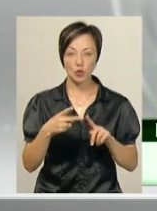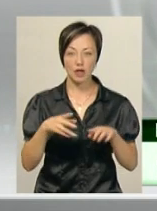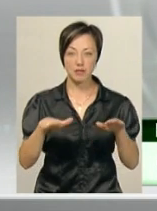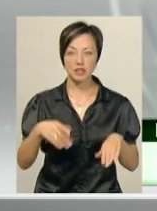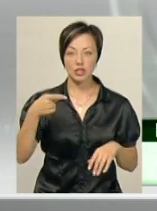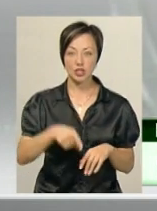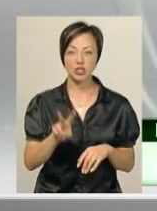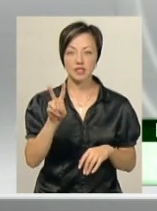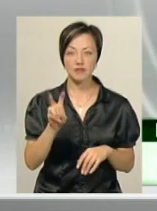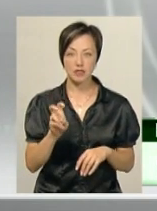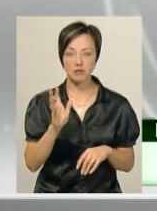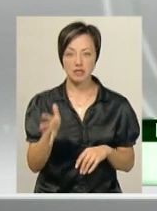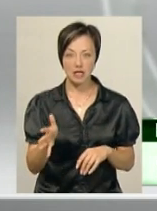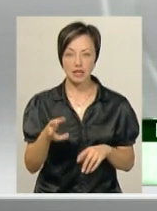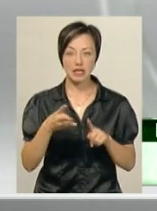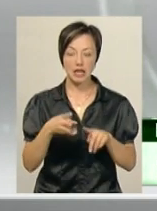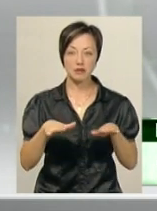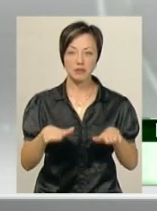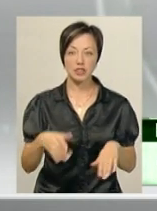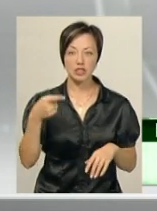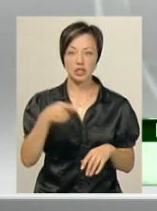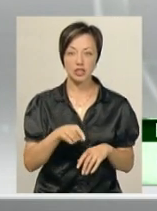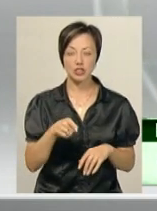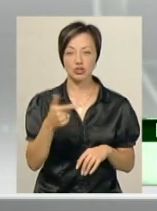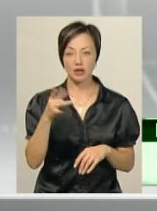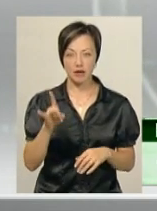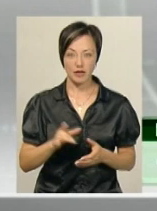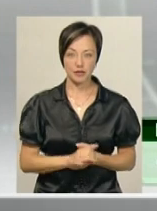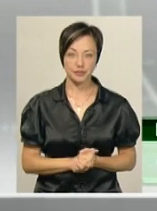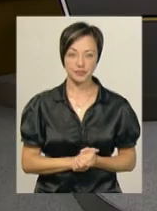місце – 1250, за третє місце – тисячу гривень.